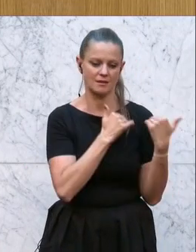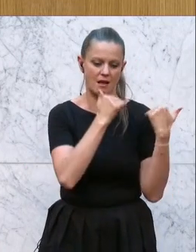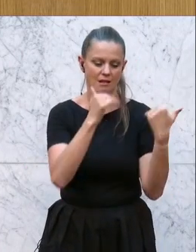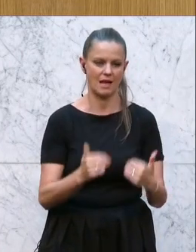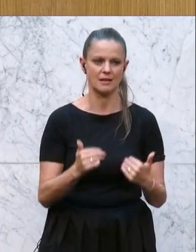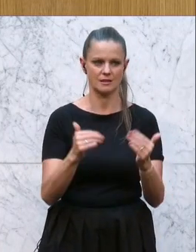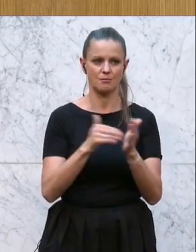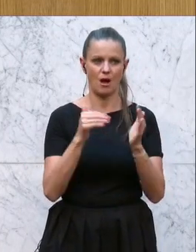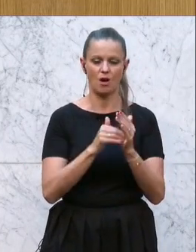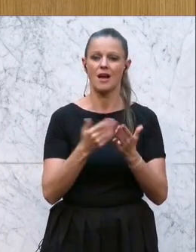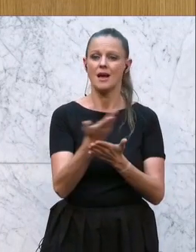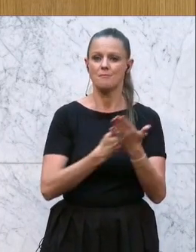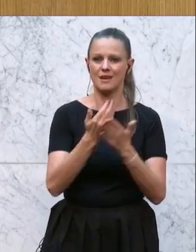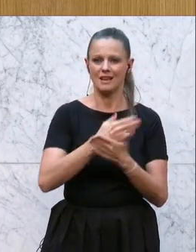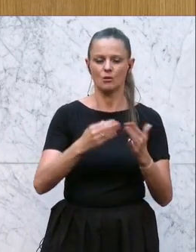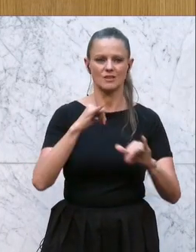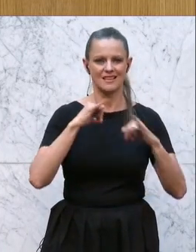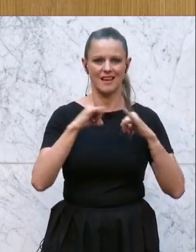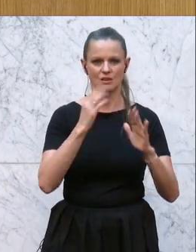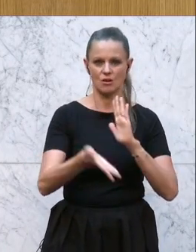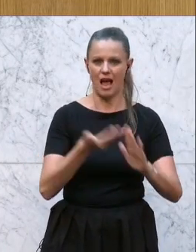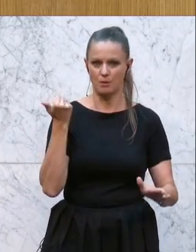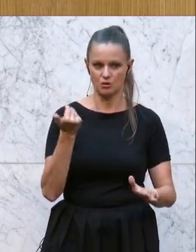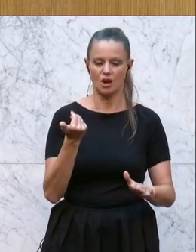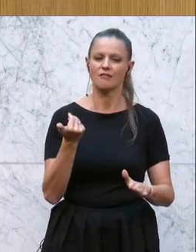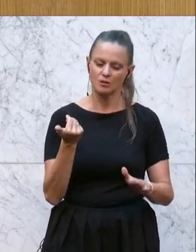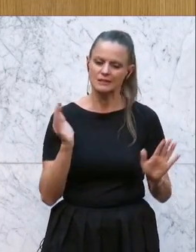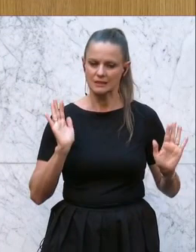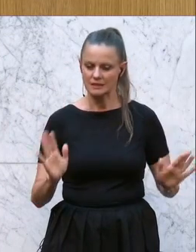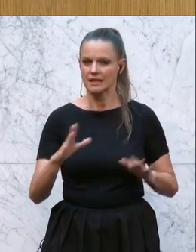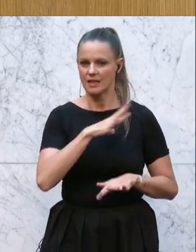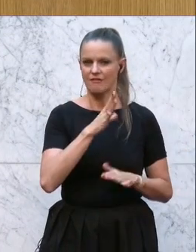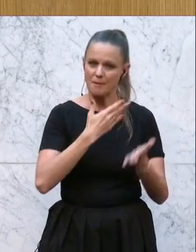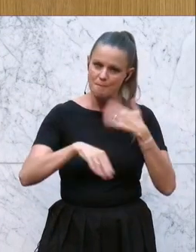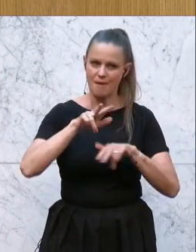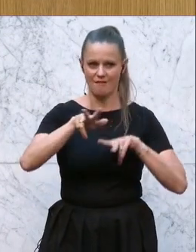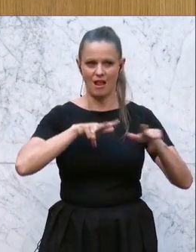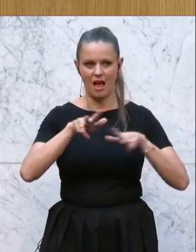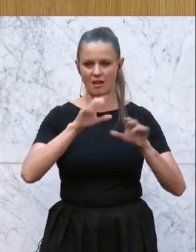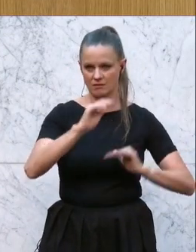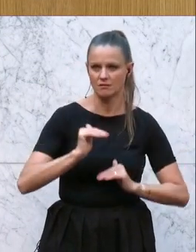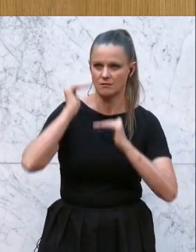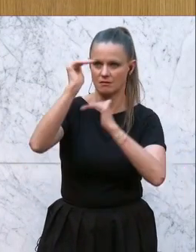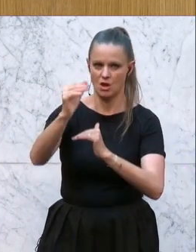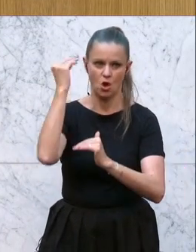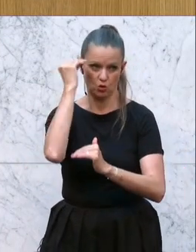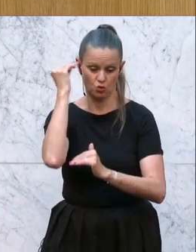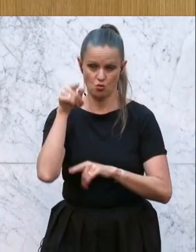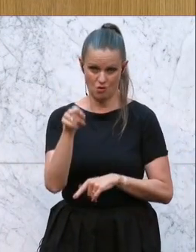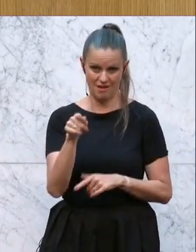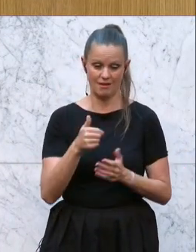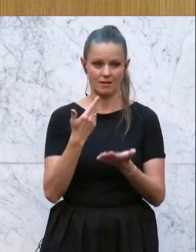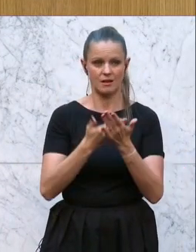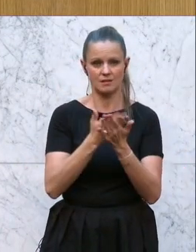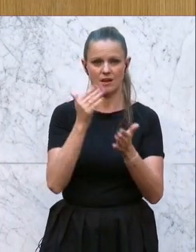werden. Und mit der Abschaffung der Bildungsdirektion sehe ich die Gefahr, dass noch mehr Verwaltungen an die Schulen übertragen wird. Und da brauchen wir